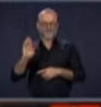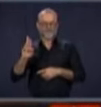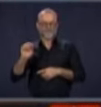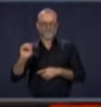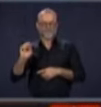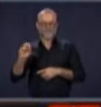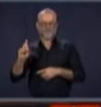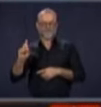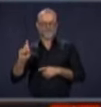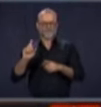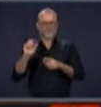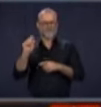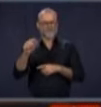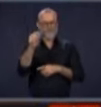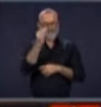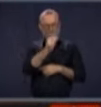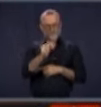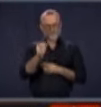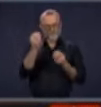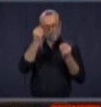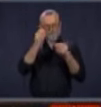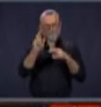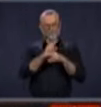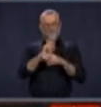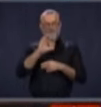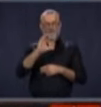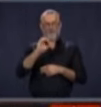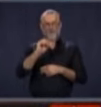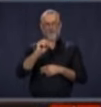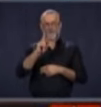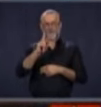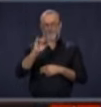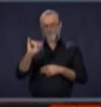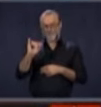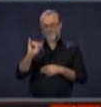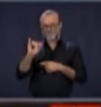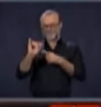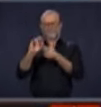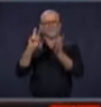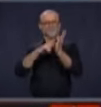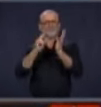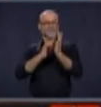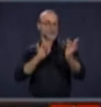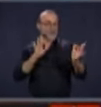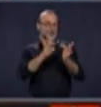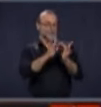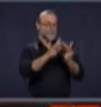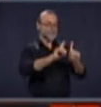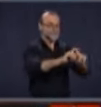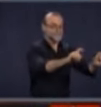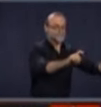Est-ce que le gouvernement envisage d'utiliser